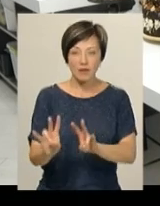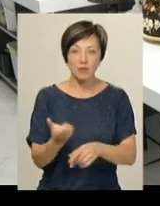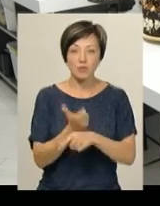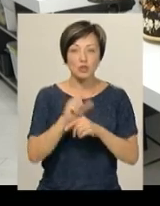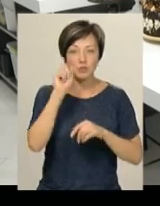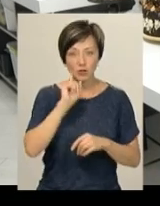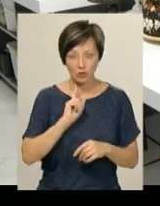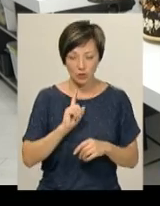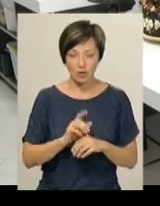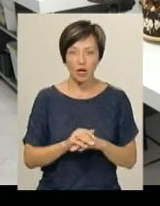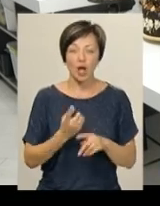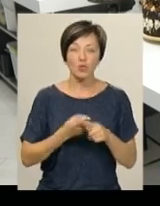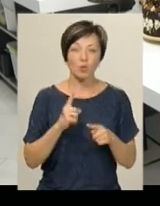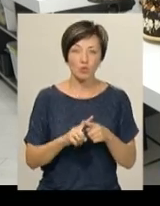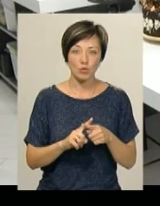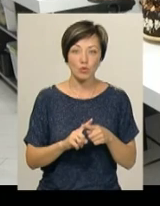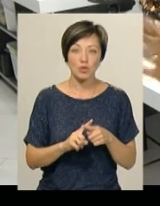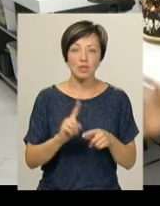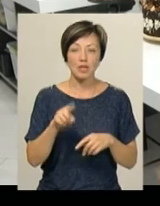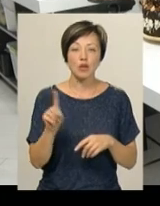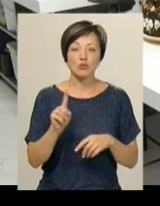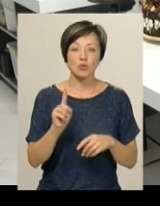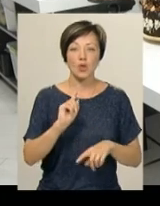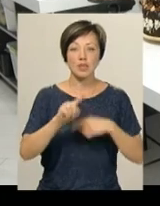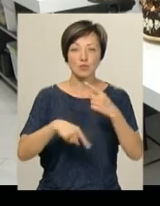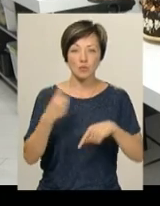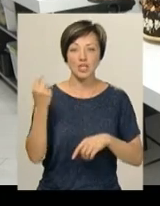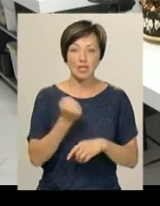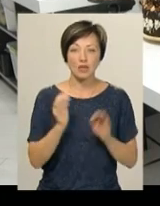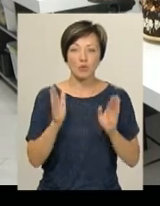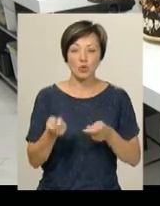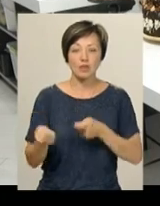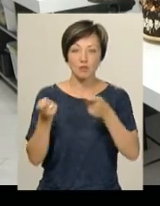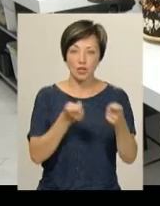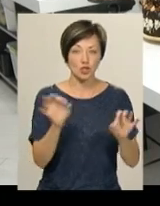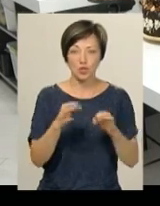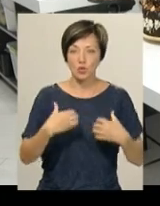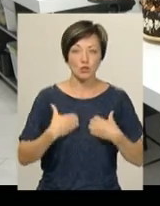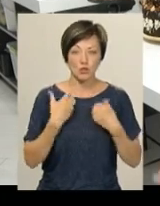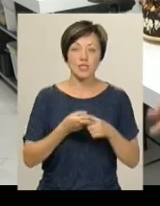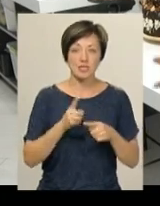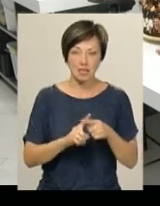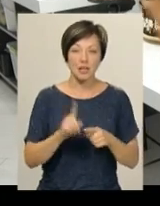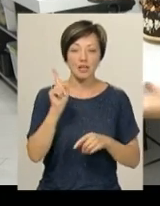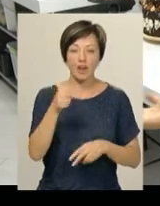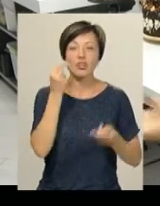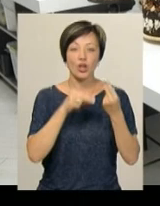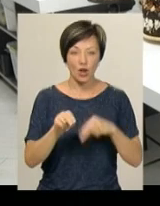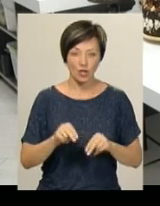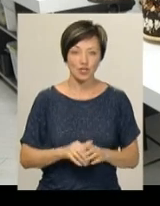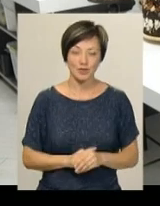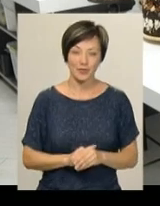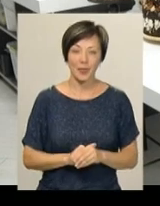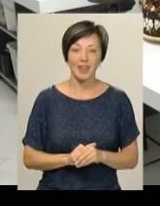смачніше. Тому те, що на слідуючі дніві його тільки будуть транспортувати, нічого страшного, це навіть краще.